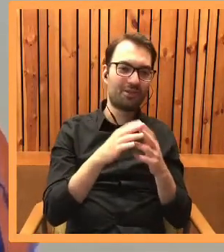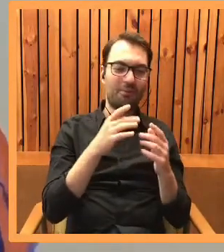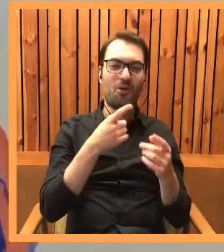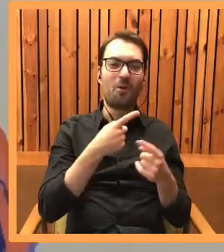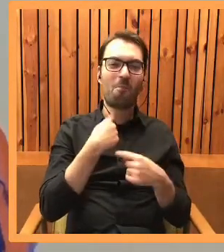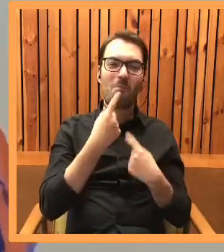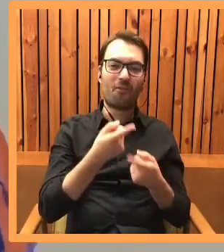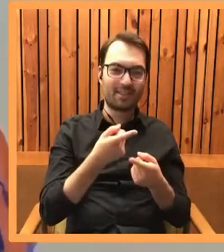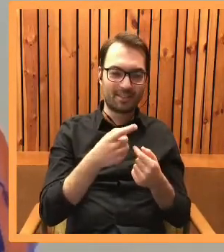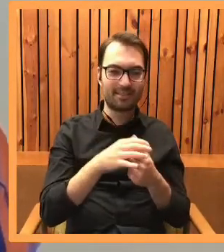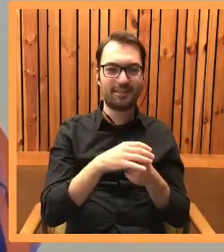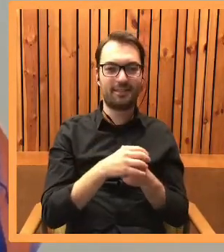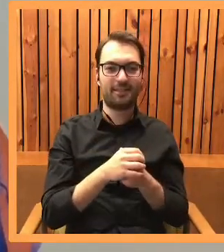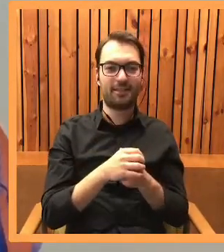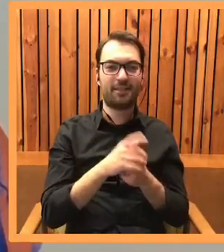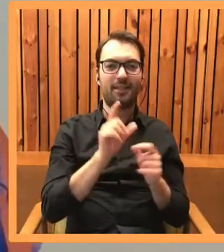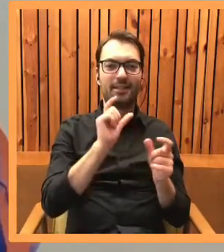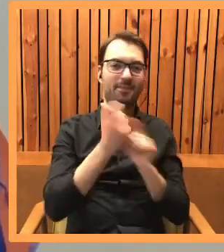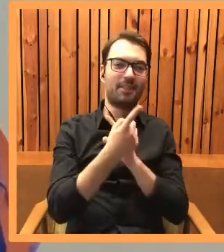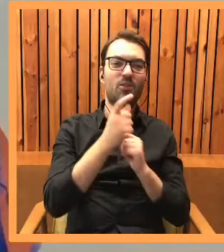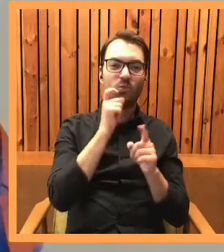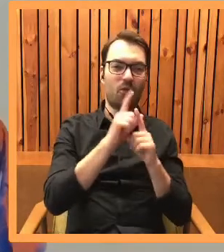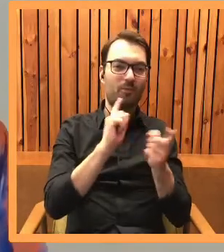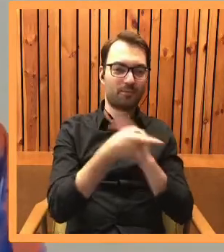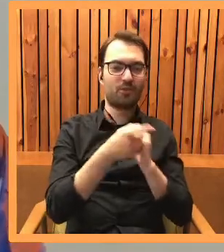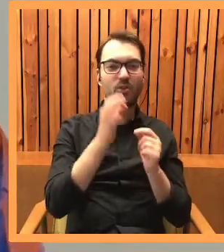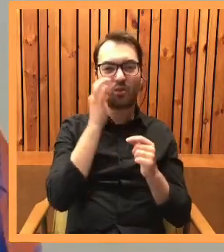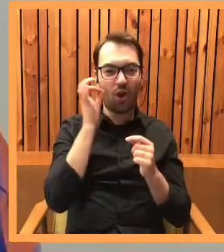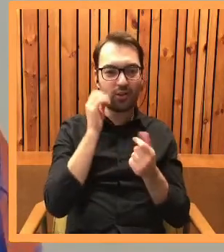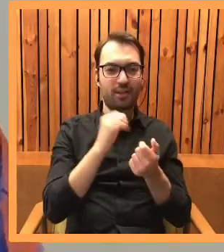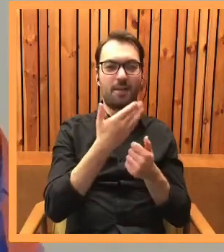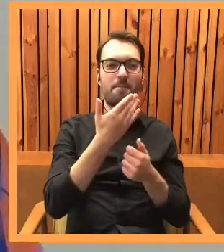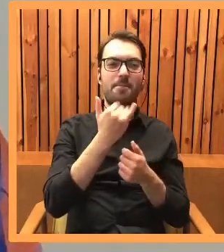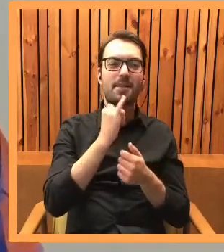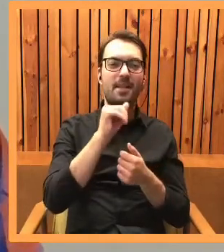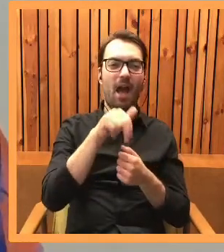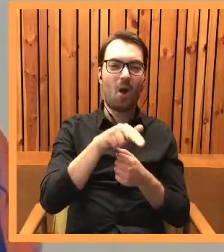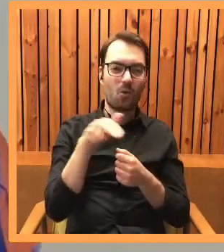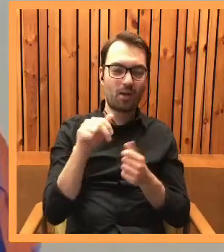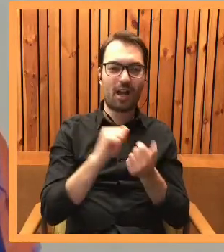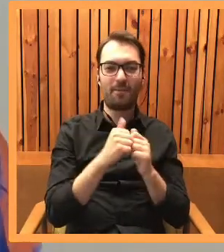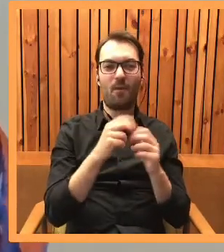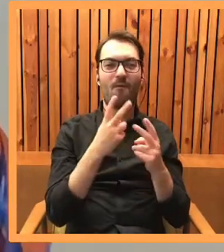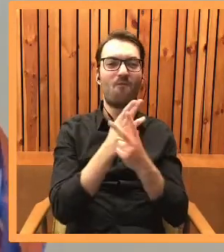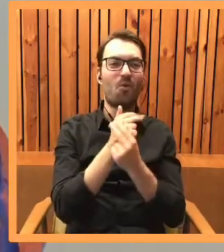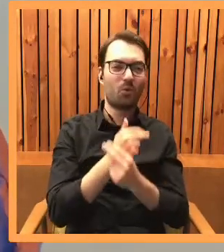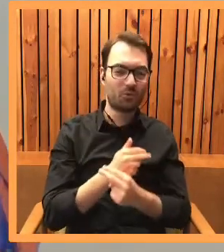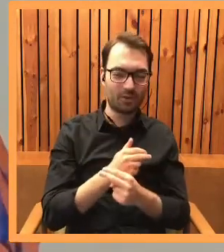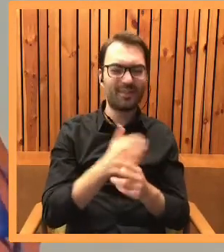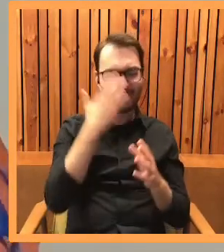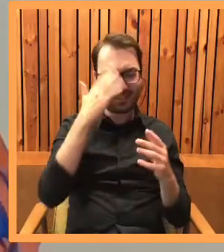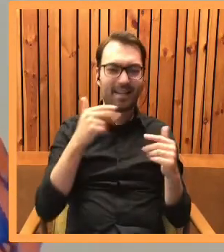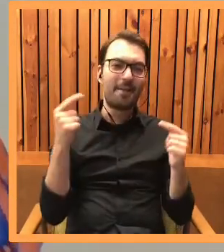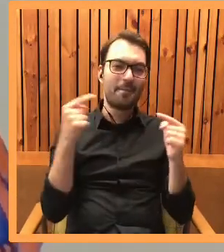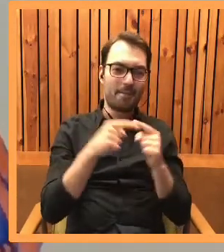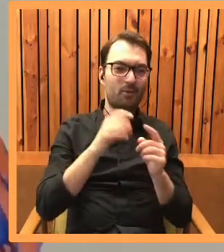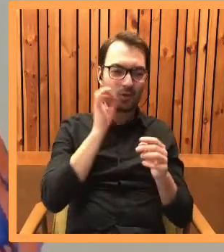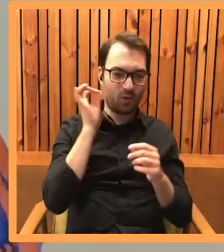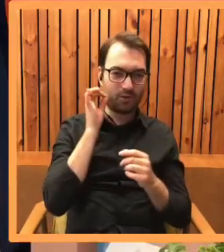przysłowie, w którym zamieniłam jakieś słowo na kot, na miał, na futro, na coś związanego z kopem.